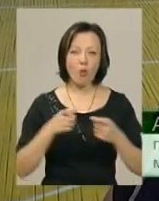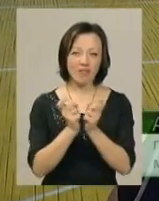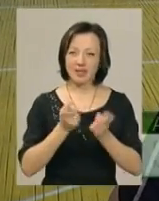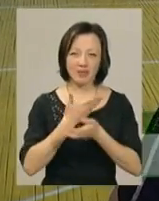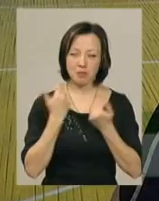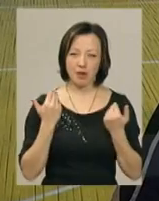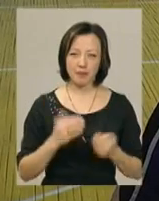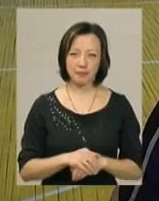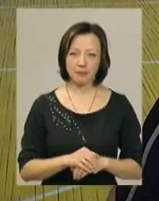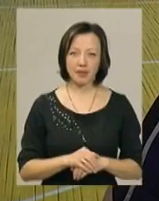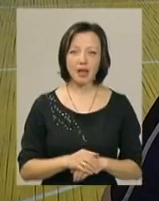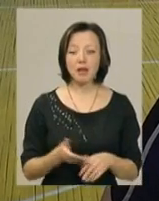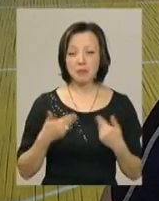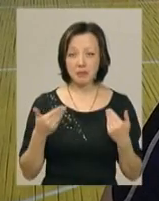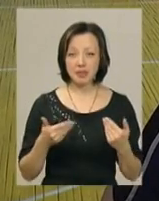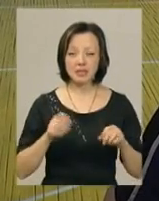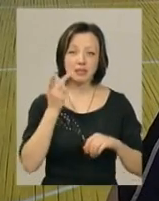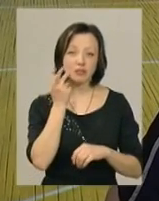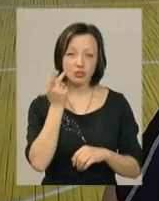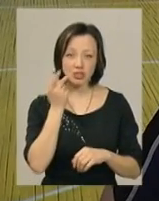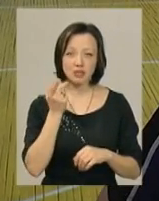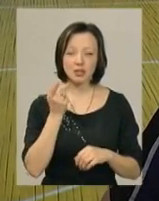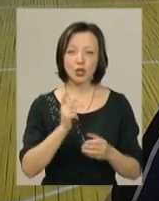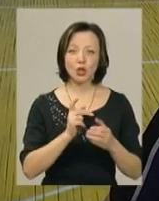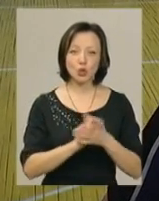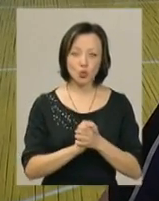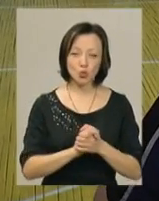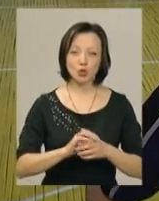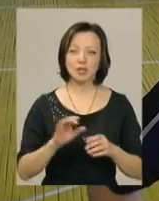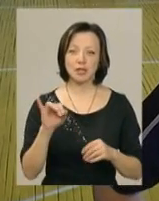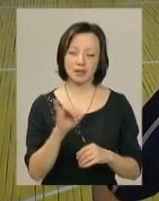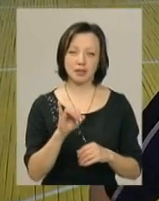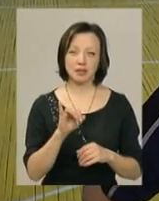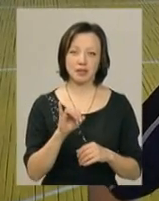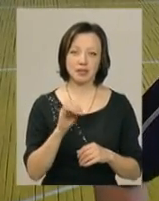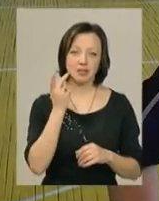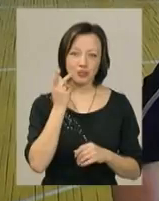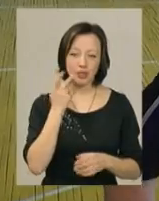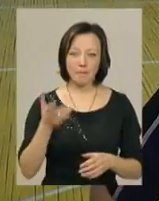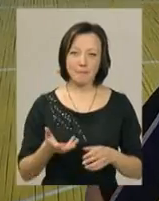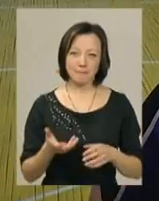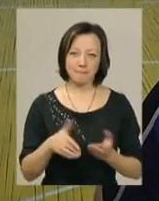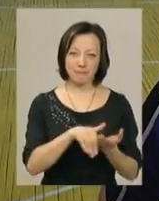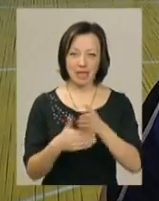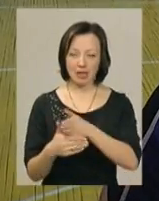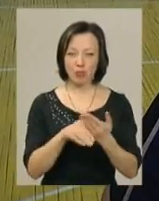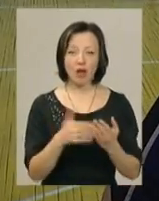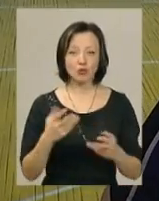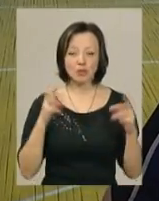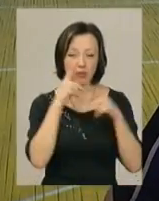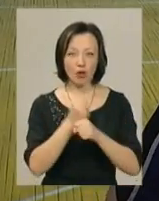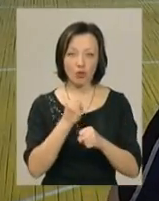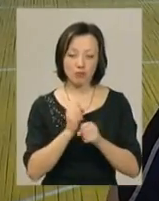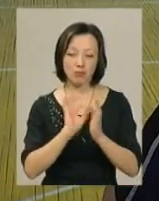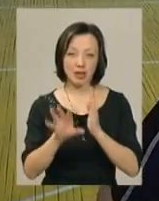майже нема. І ми завжди дружні і завжди підтримуємо. Якщо щось не так робиш,